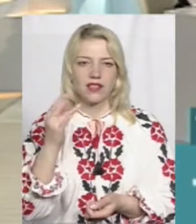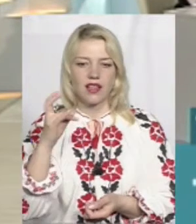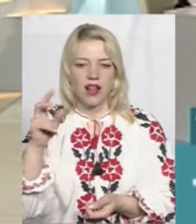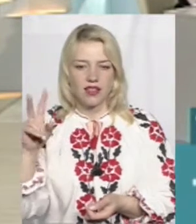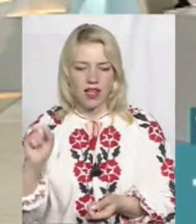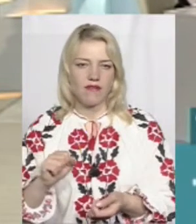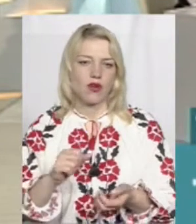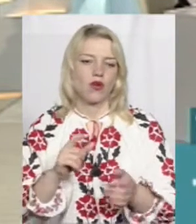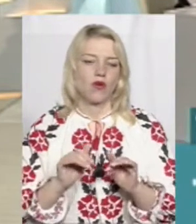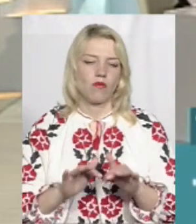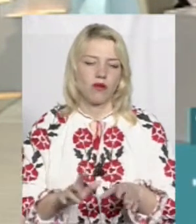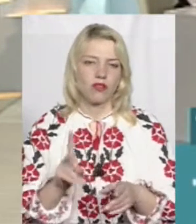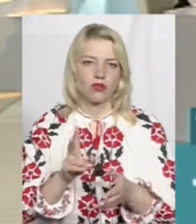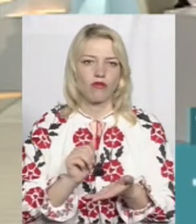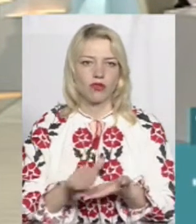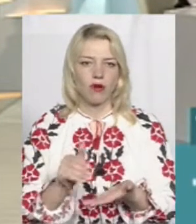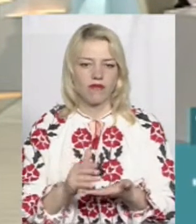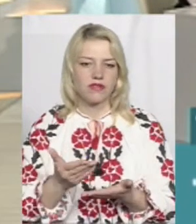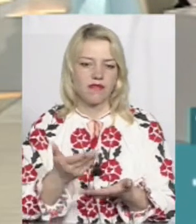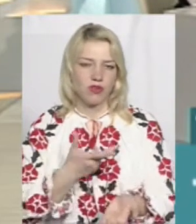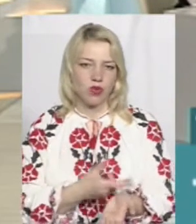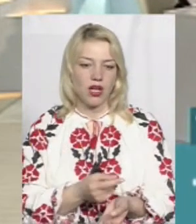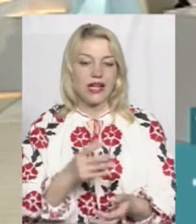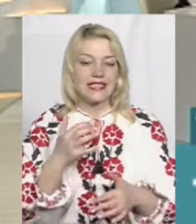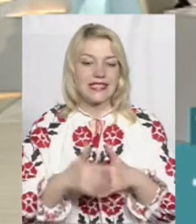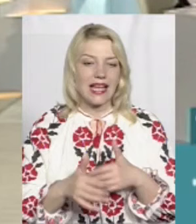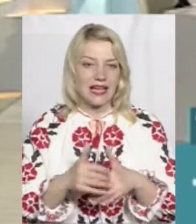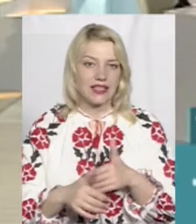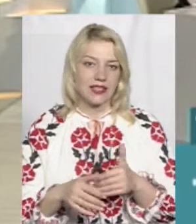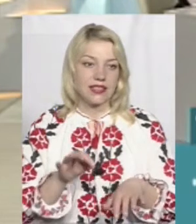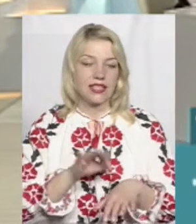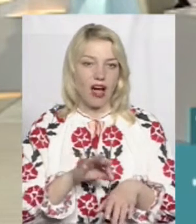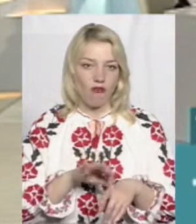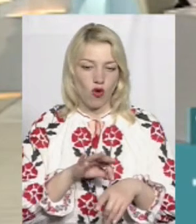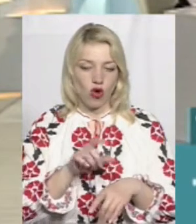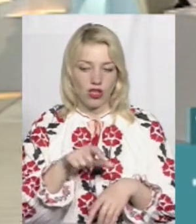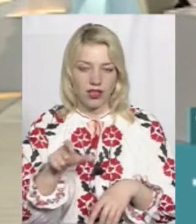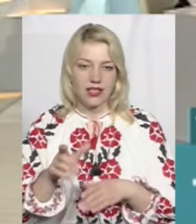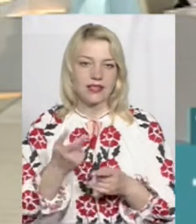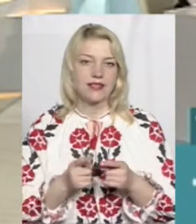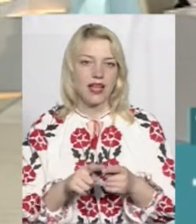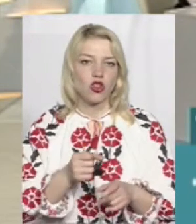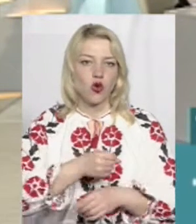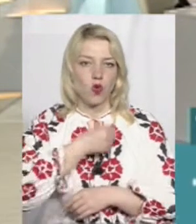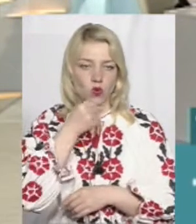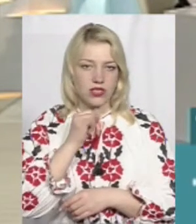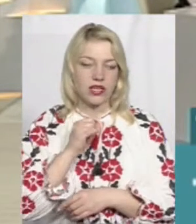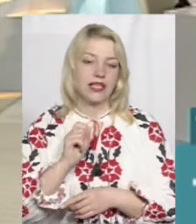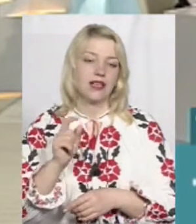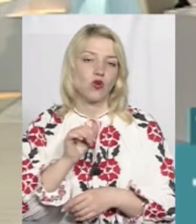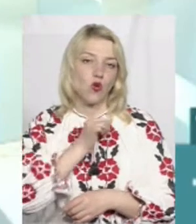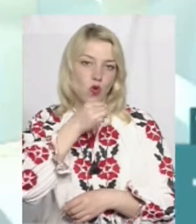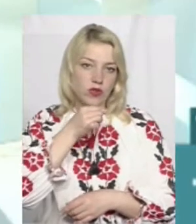відмовлялись від вакцинації. Тобто все-таки серед захворілих більшість складають дорослі. І саме з